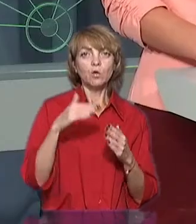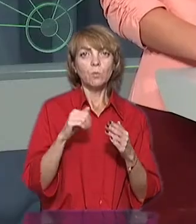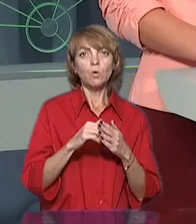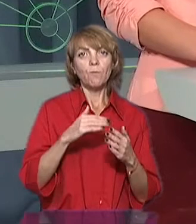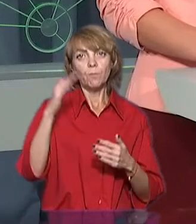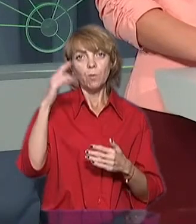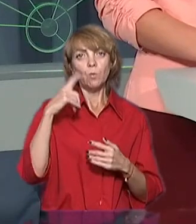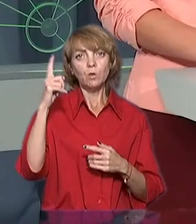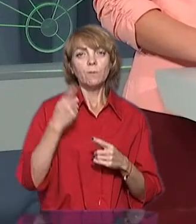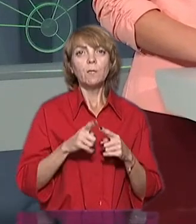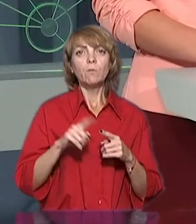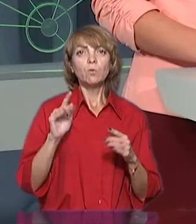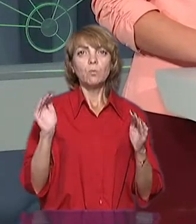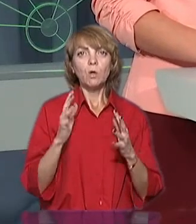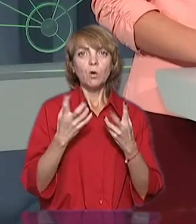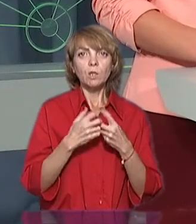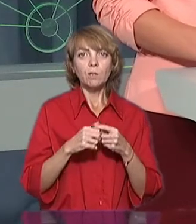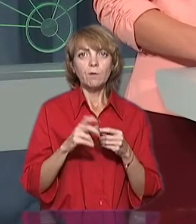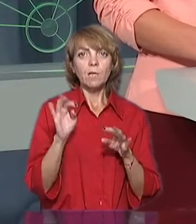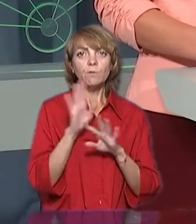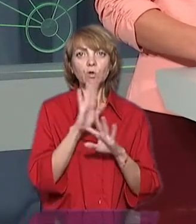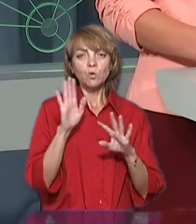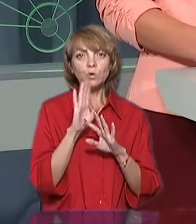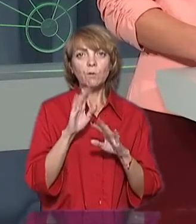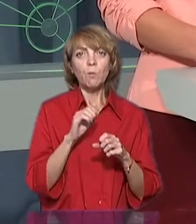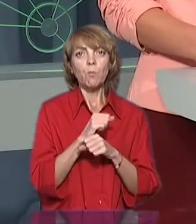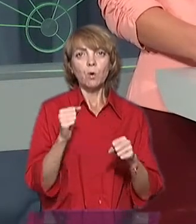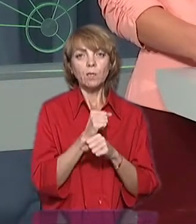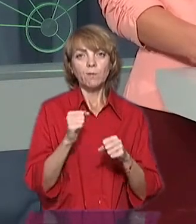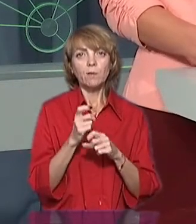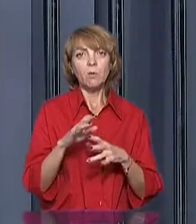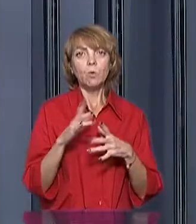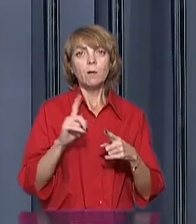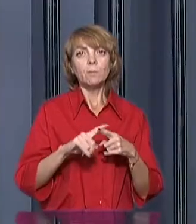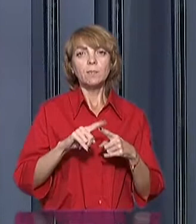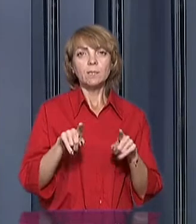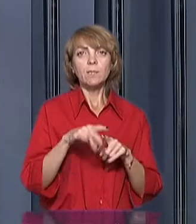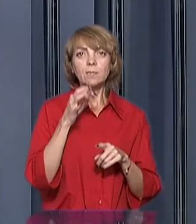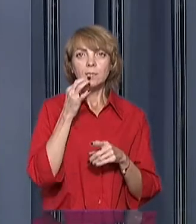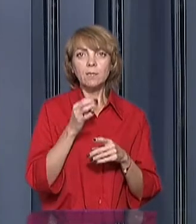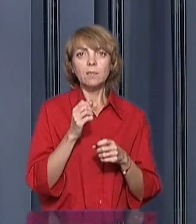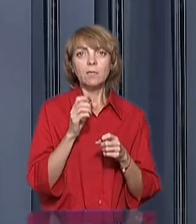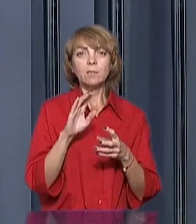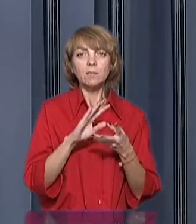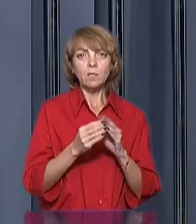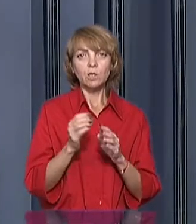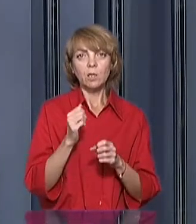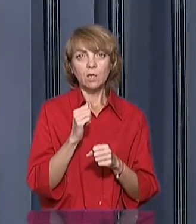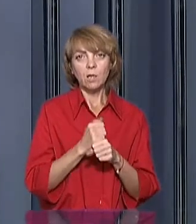більшого, тобто для того, щоб уменьшити количество розвоздушувань, порівів, для більшої, так сказати, і слаженій роботи.